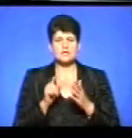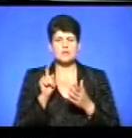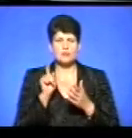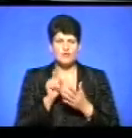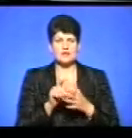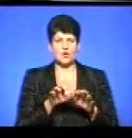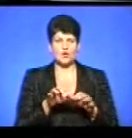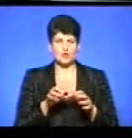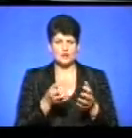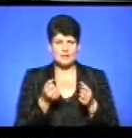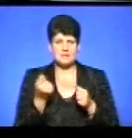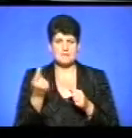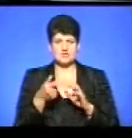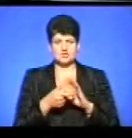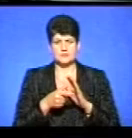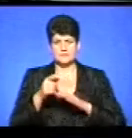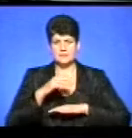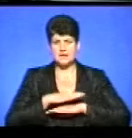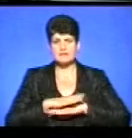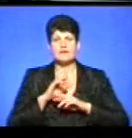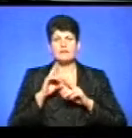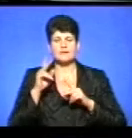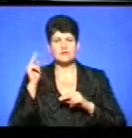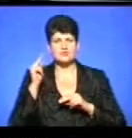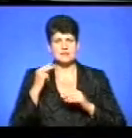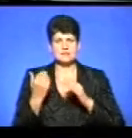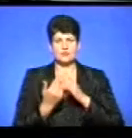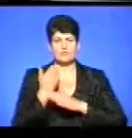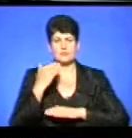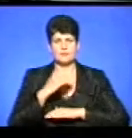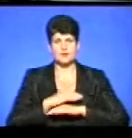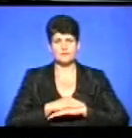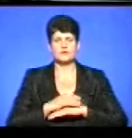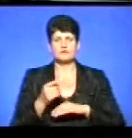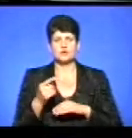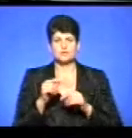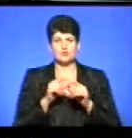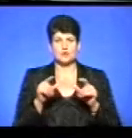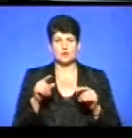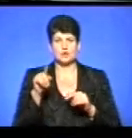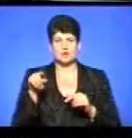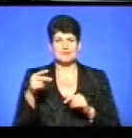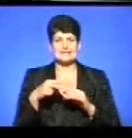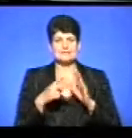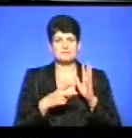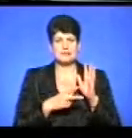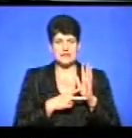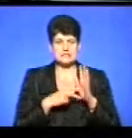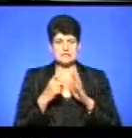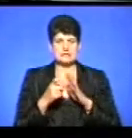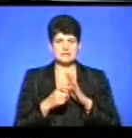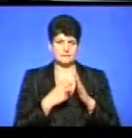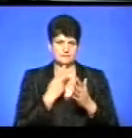нові парти. Про те, як навчаються першокласники за новими партами у тернопільській школі номер 17, дізнавалась